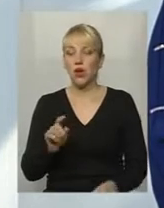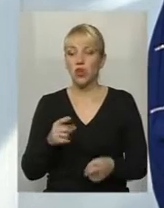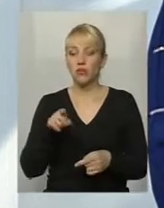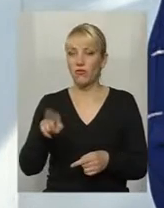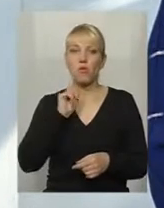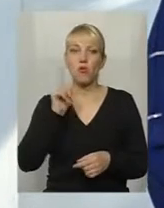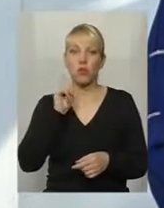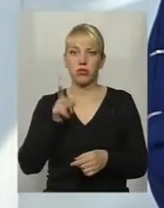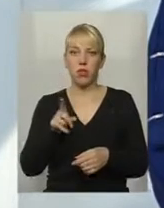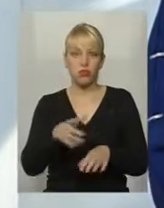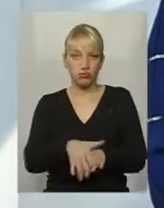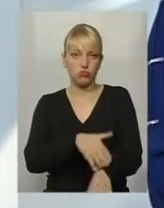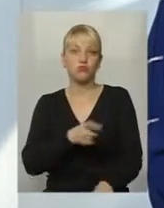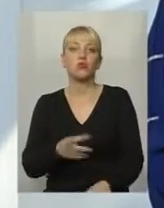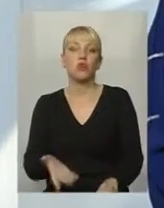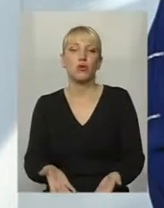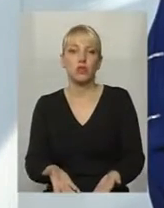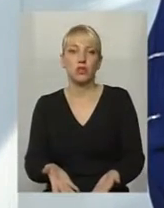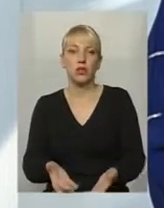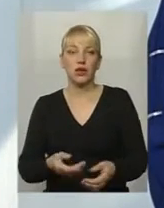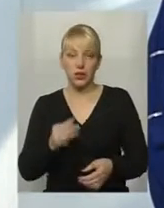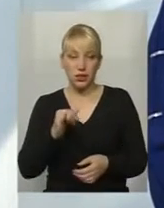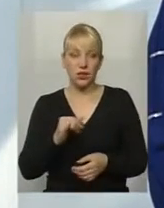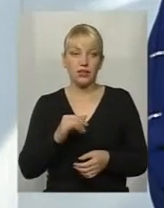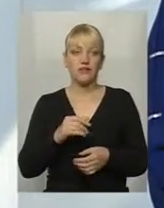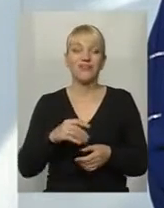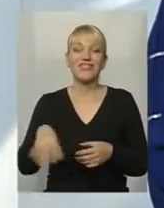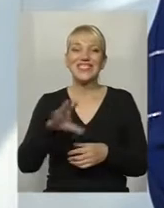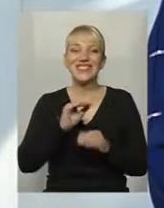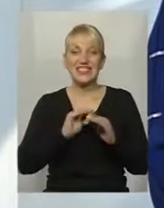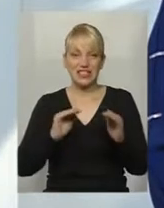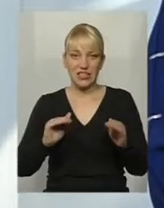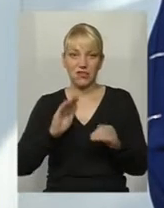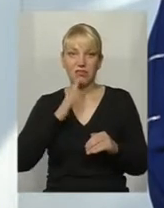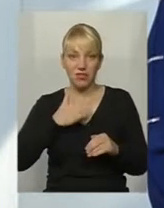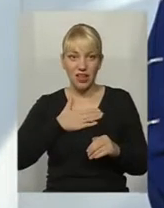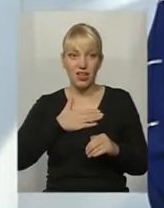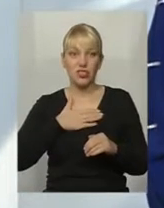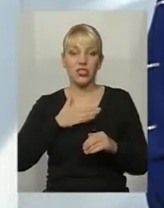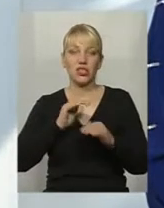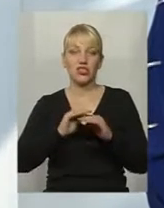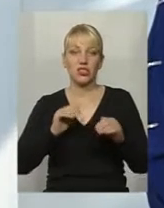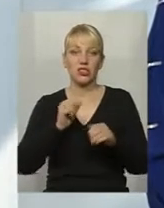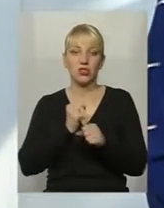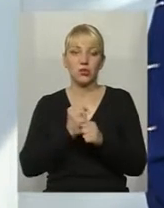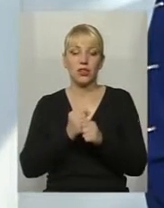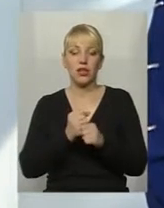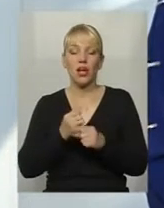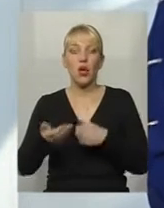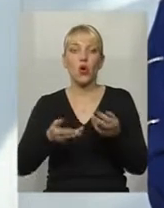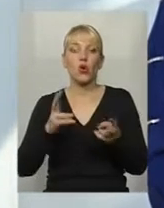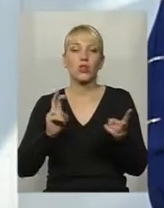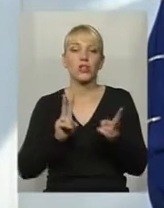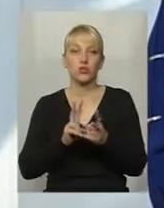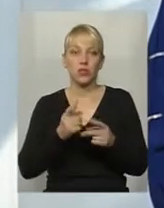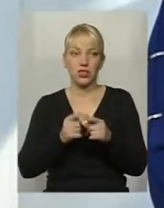така молода і мешкає, замешкалась. Так от, всі діти, наші діти, зробили крок на зустріч цій дитині,